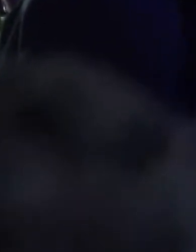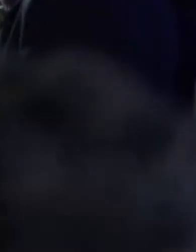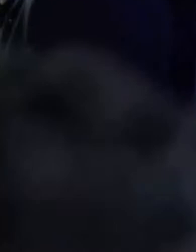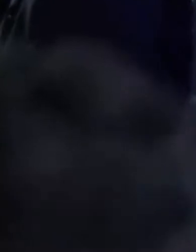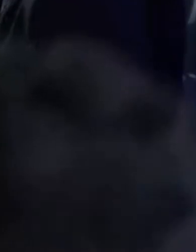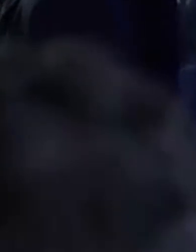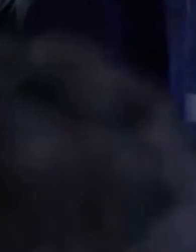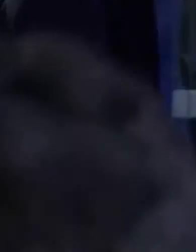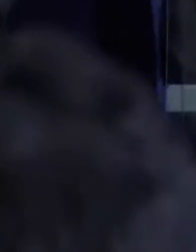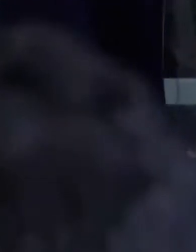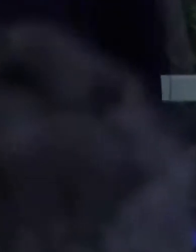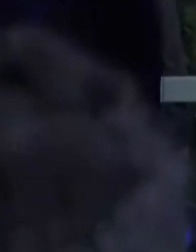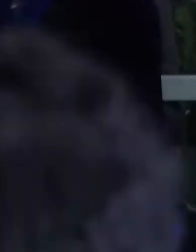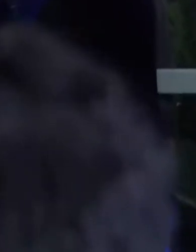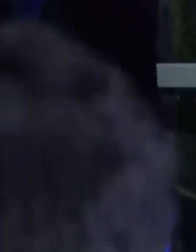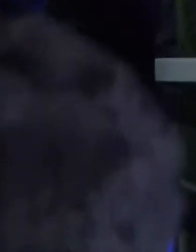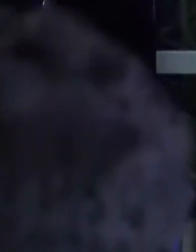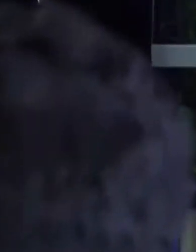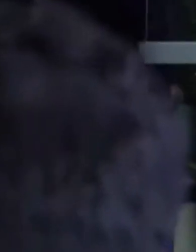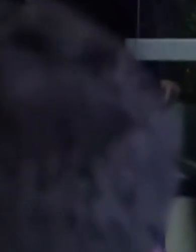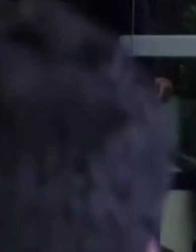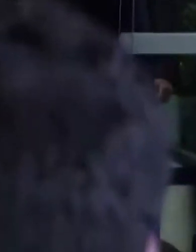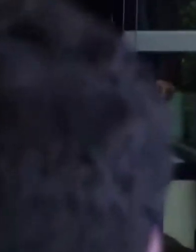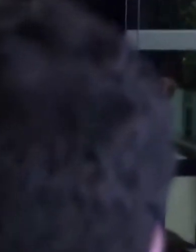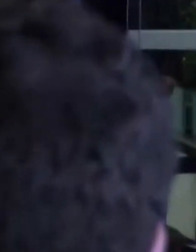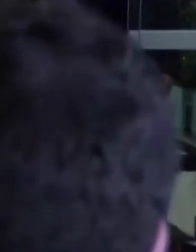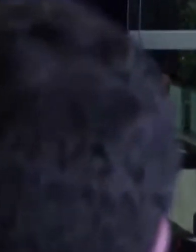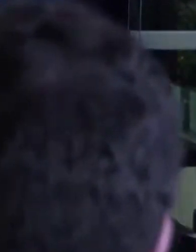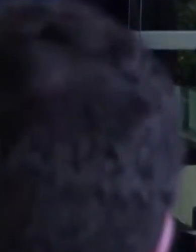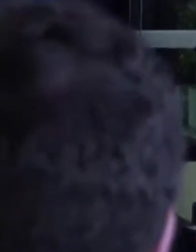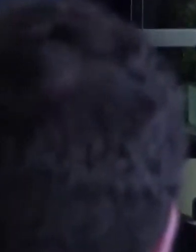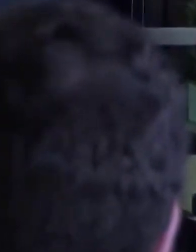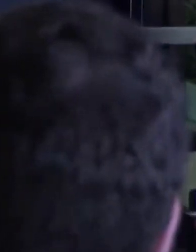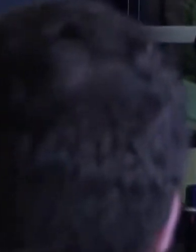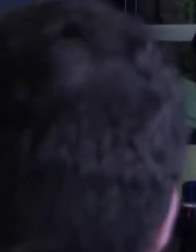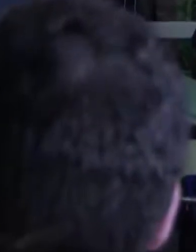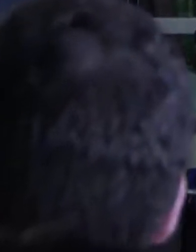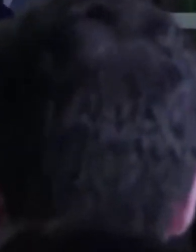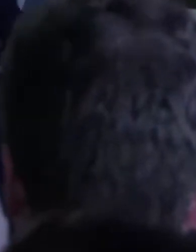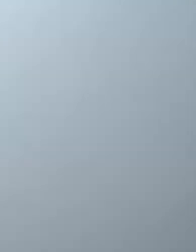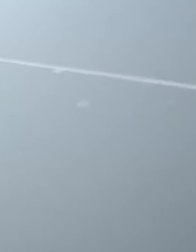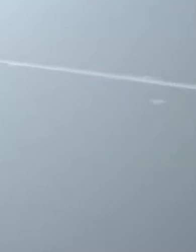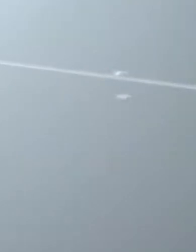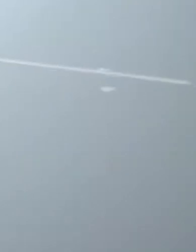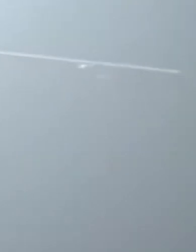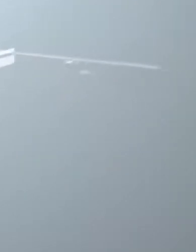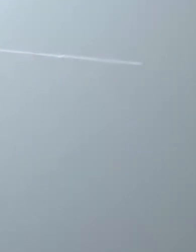lãnh đạo cánh ta này từng giữ cương vị tổng thống Brazil giai đoạn 2003-2010.